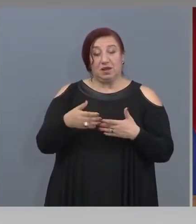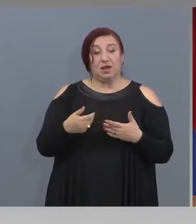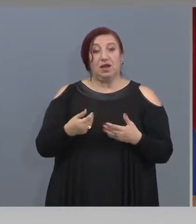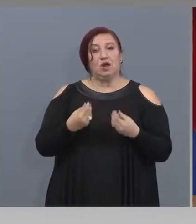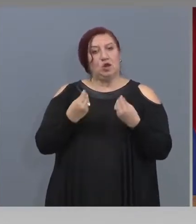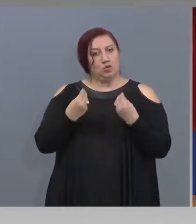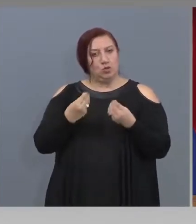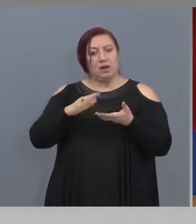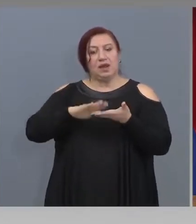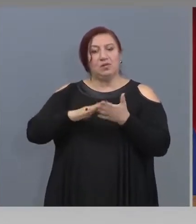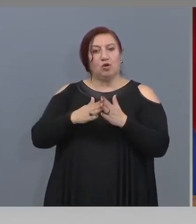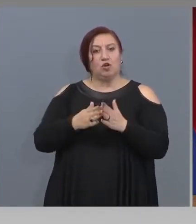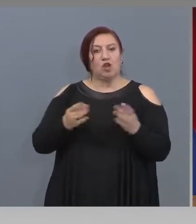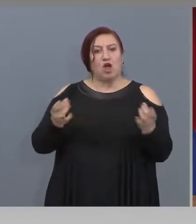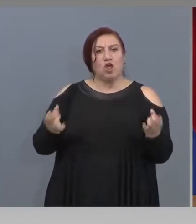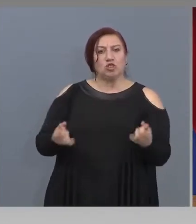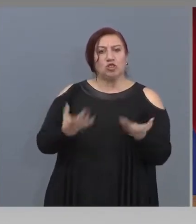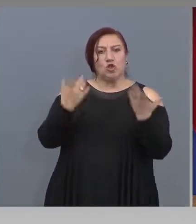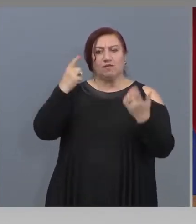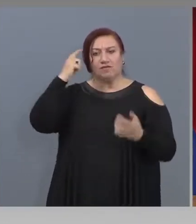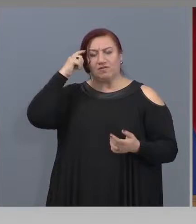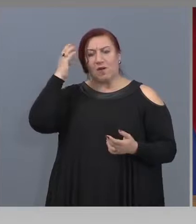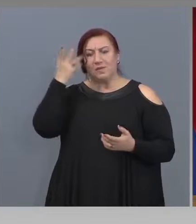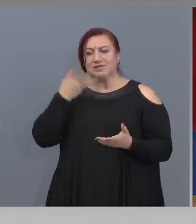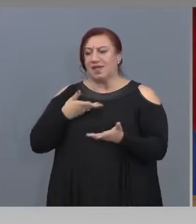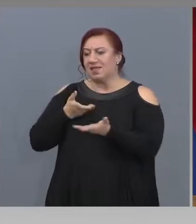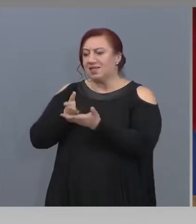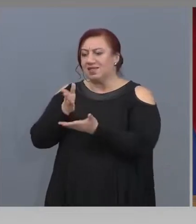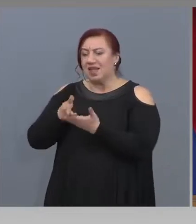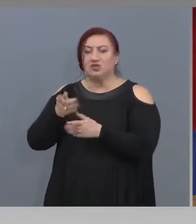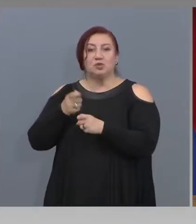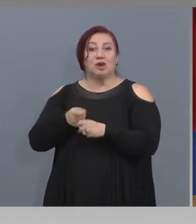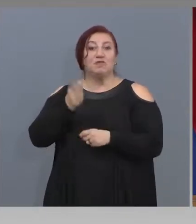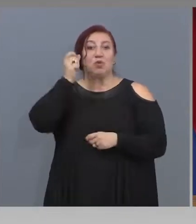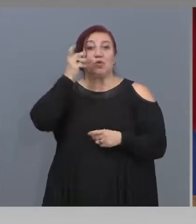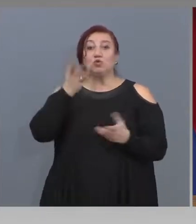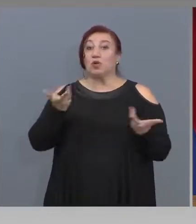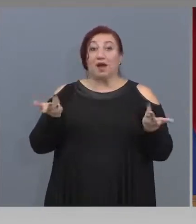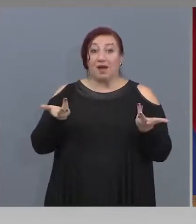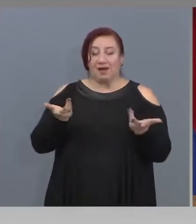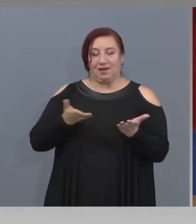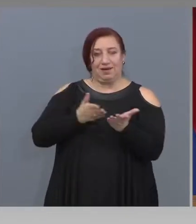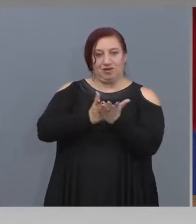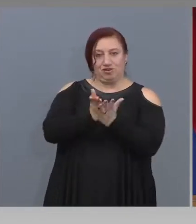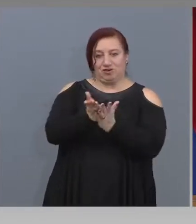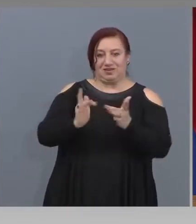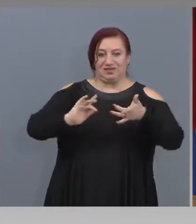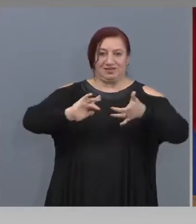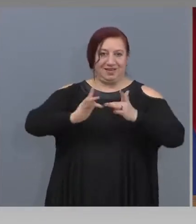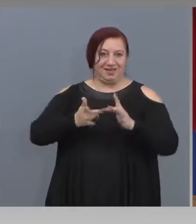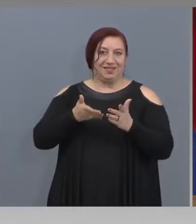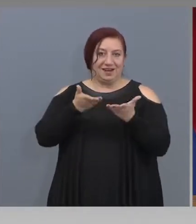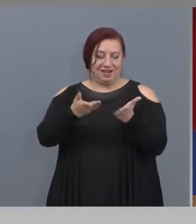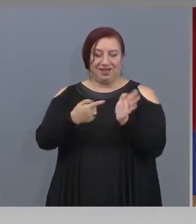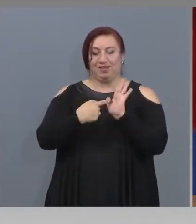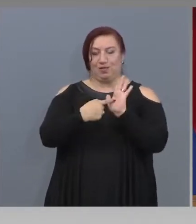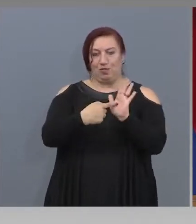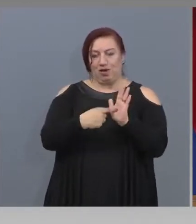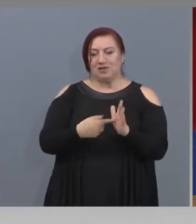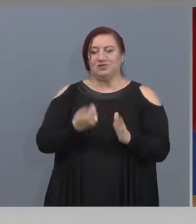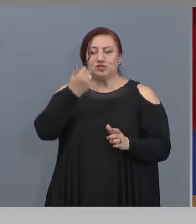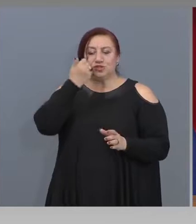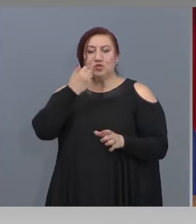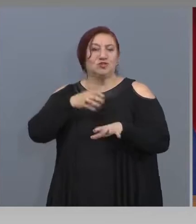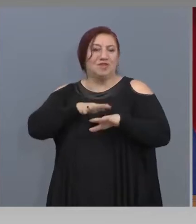да подготвяме инновативно мисленето си и да реализираме културен продукт и чрез възможностите, които ни дава интернет и мрежата.